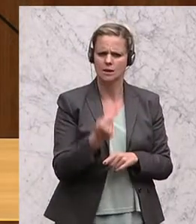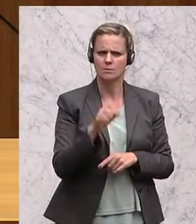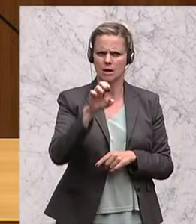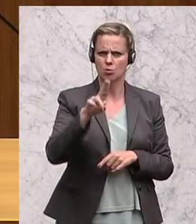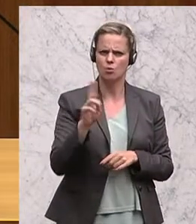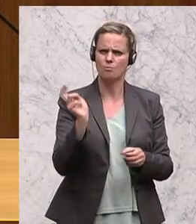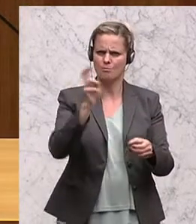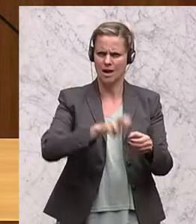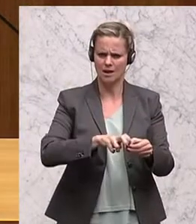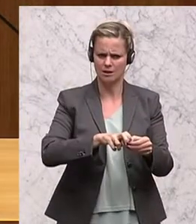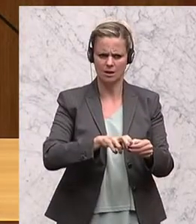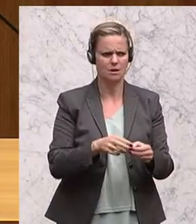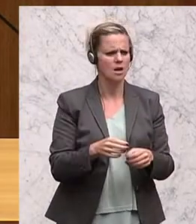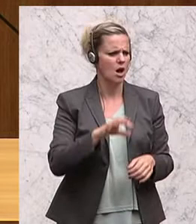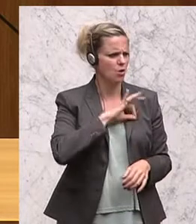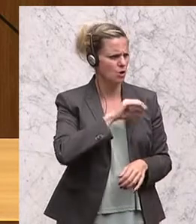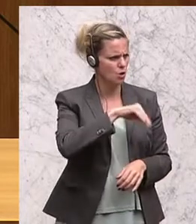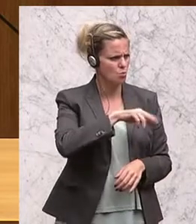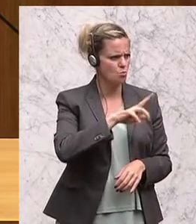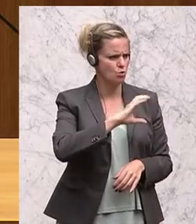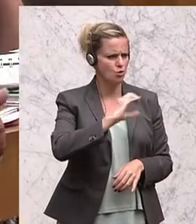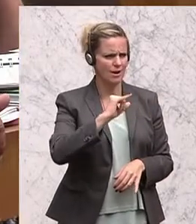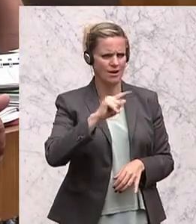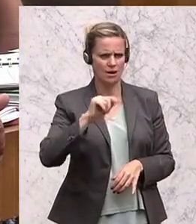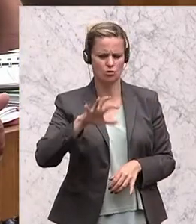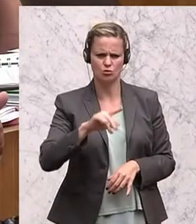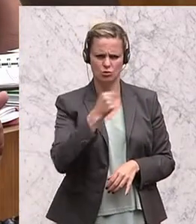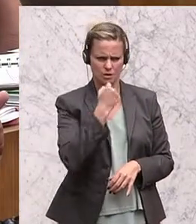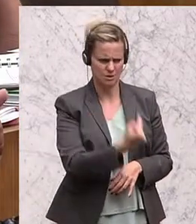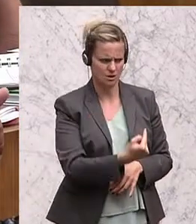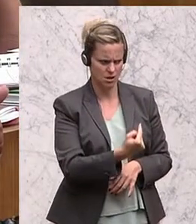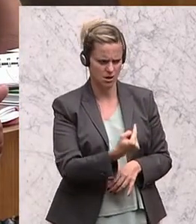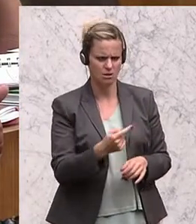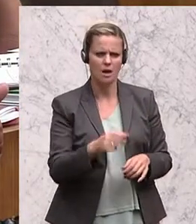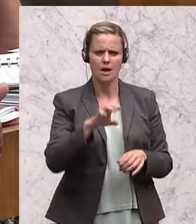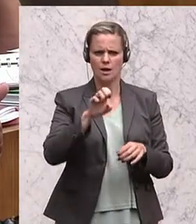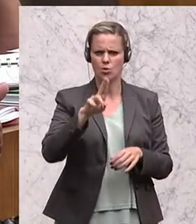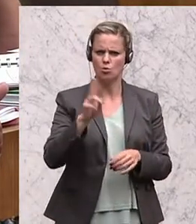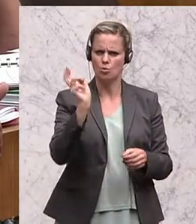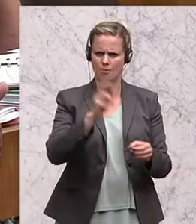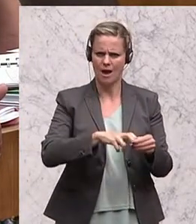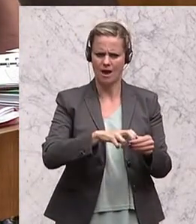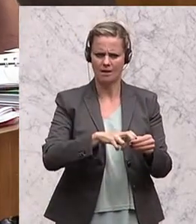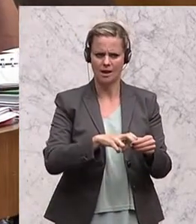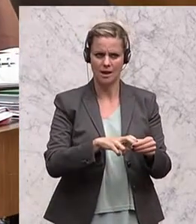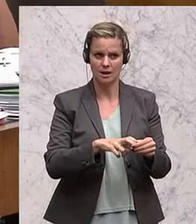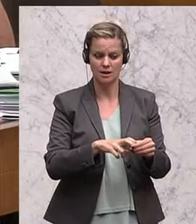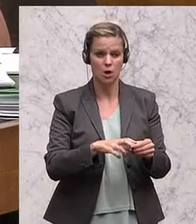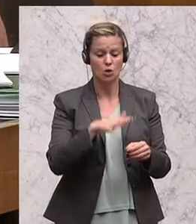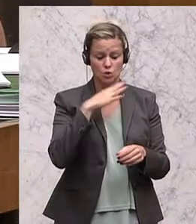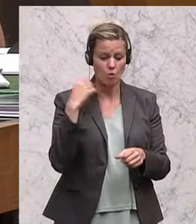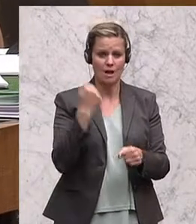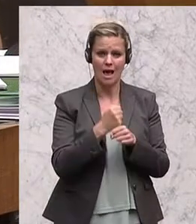dem EU-Beitritt, ich glaube auch, Kollege Muchitsch, wenn ich mich nicht irre, du hast es angesprochen, seit dem EU-Beitritt haben wir so viele Arbeitsplätze